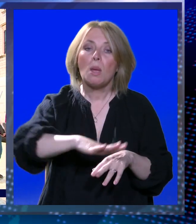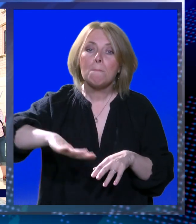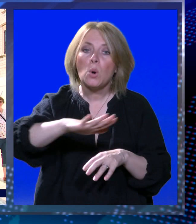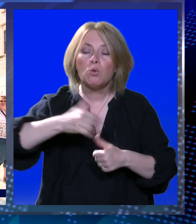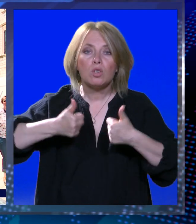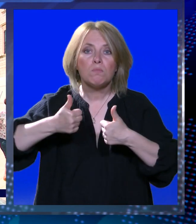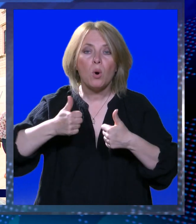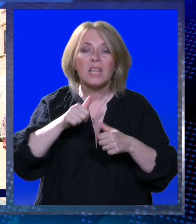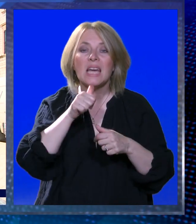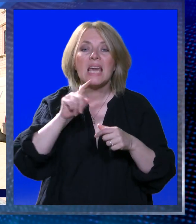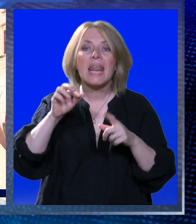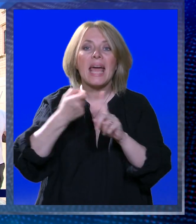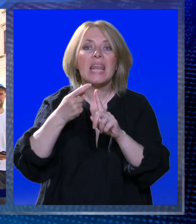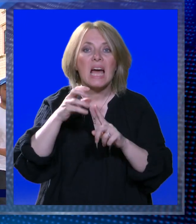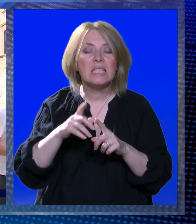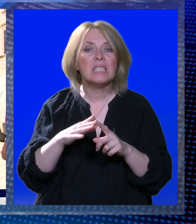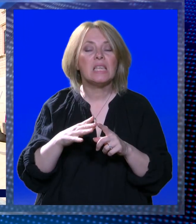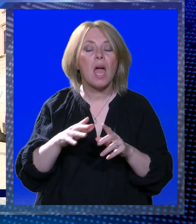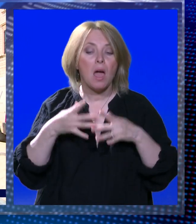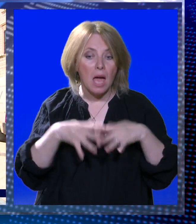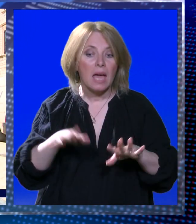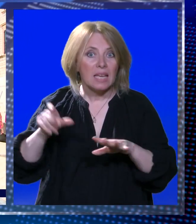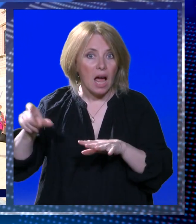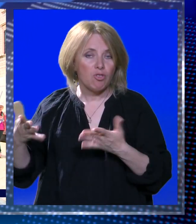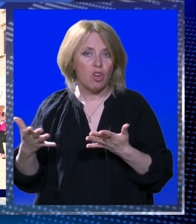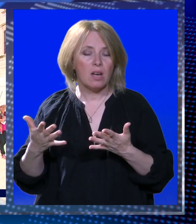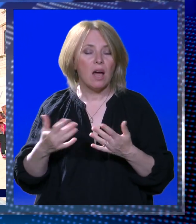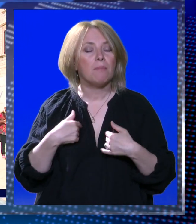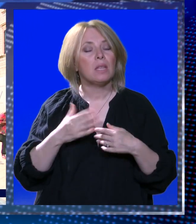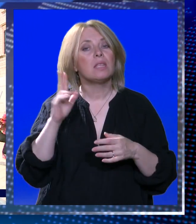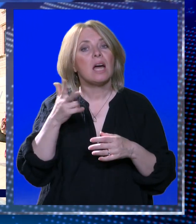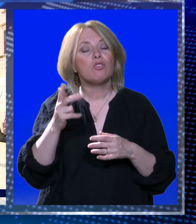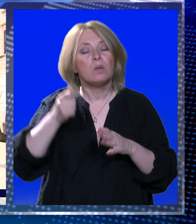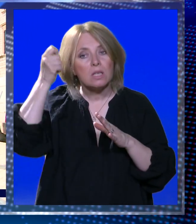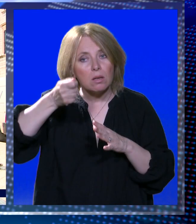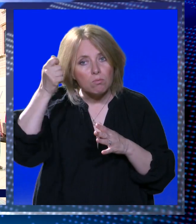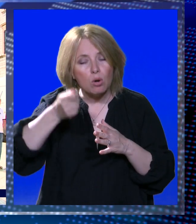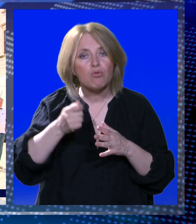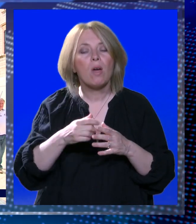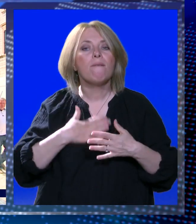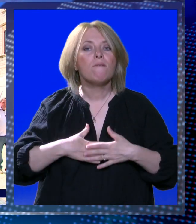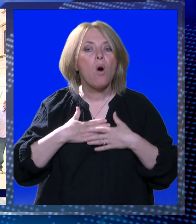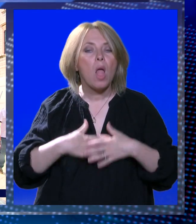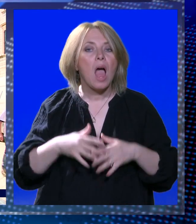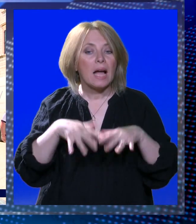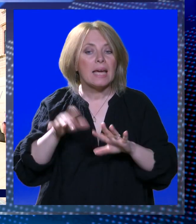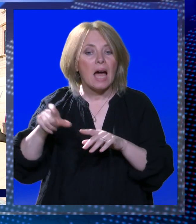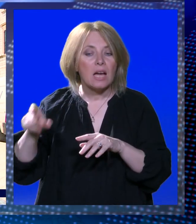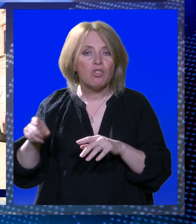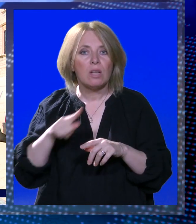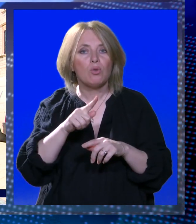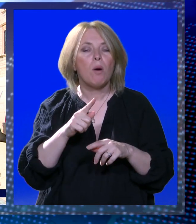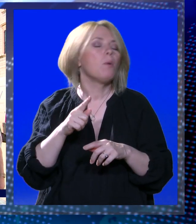Mi doslovno tražimo da se volja građana poštuje i da se svi spještani kapaciteti na Srđu izbrišu. Da Srđ bude zona sporta i